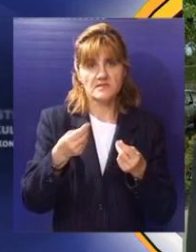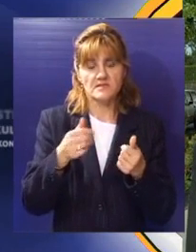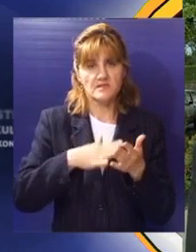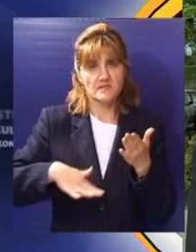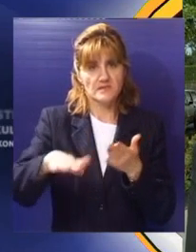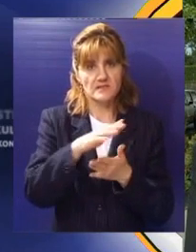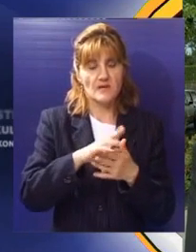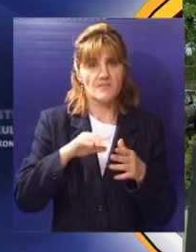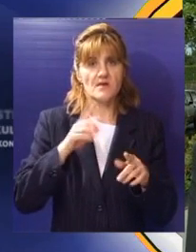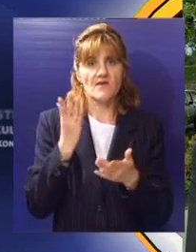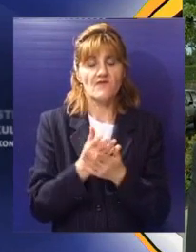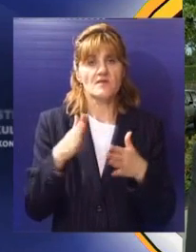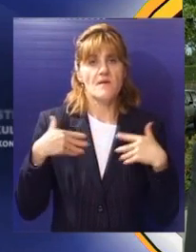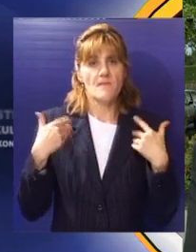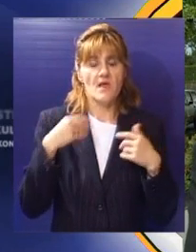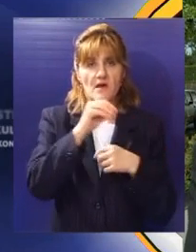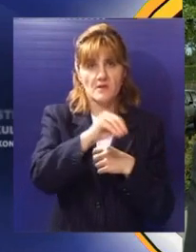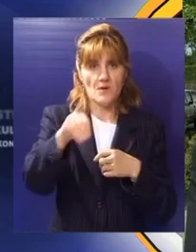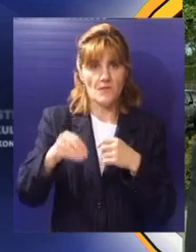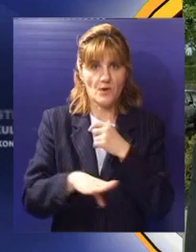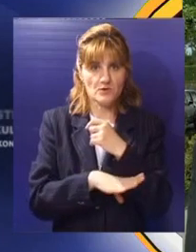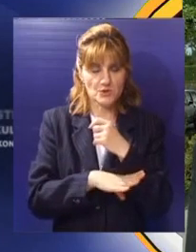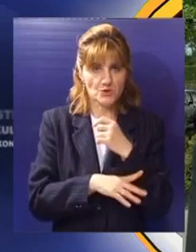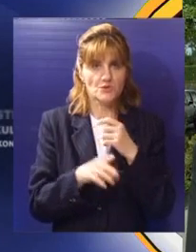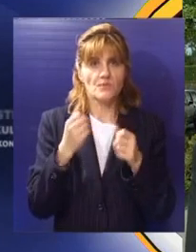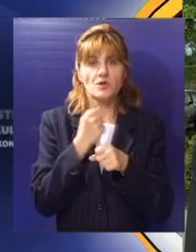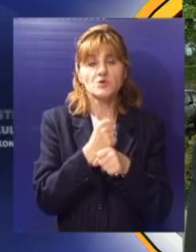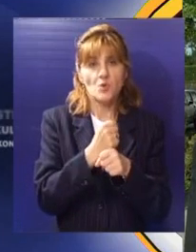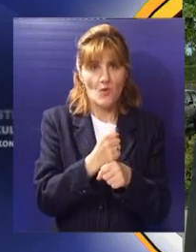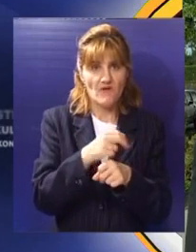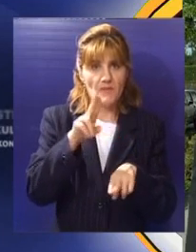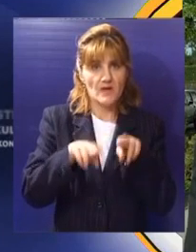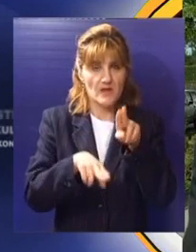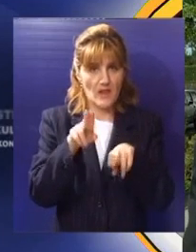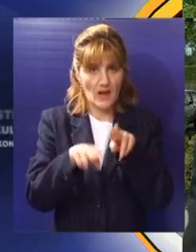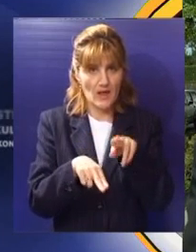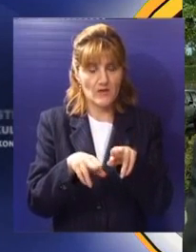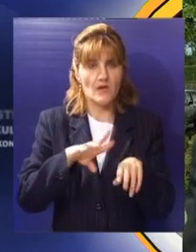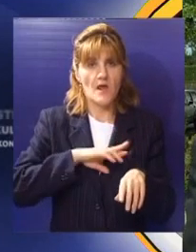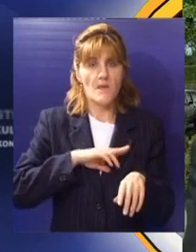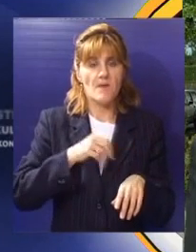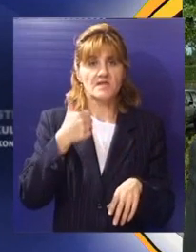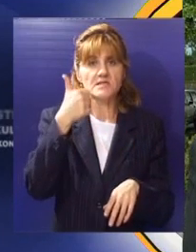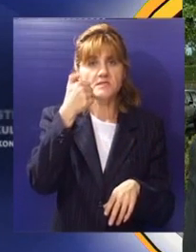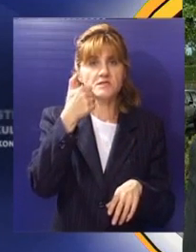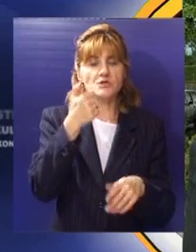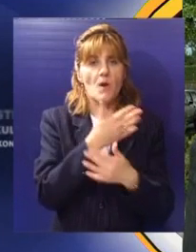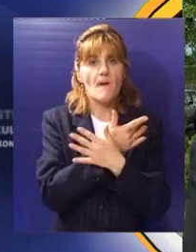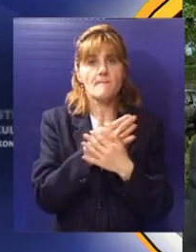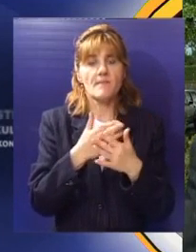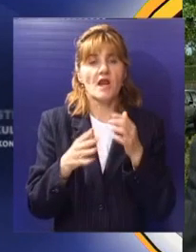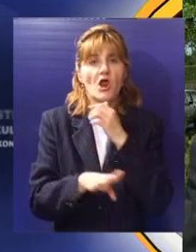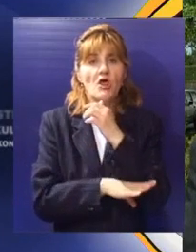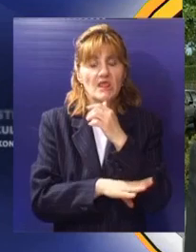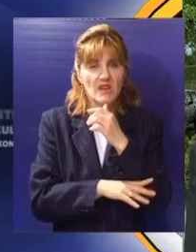za nama to smo pošumili to očuvamo negujemo proizveli smo preko 100 miliona sadnica